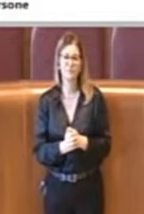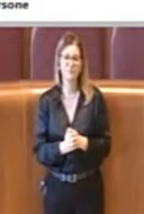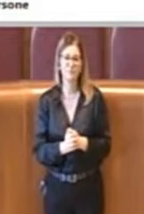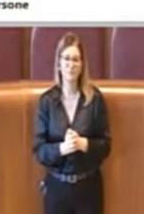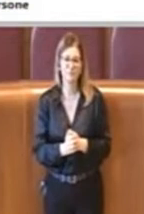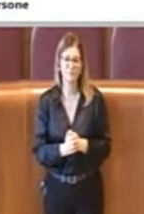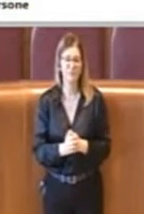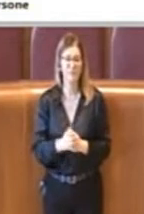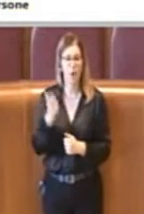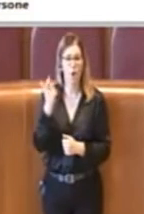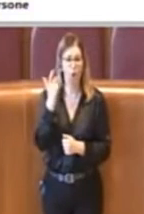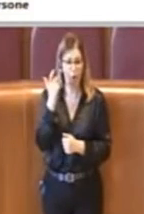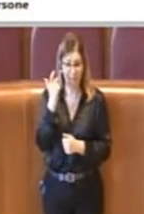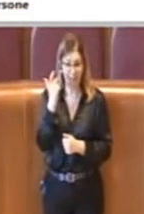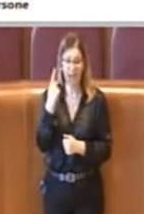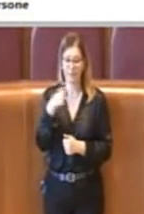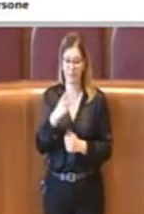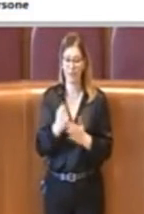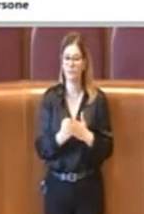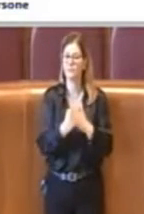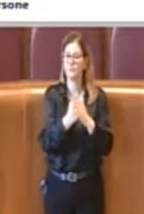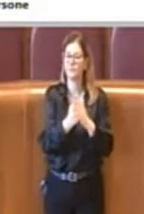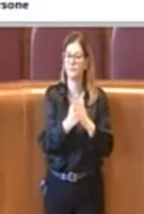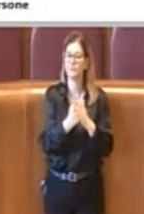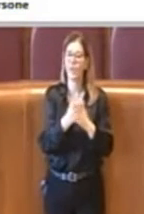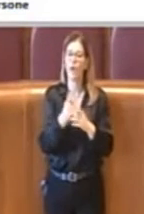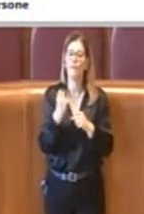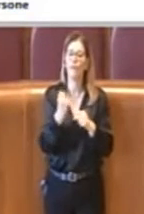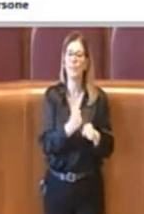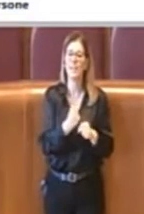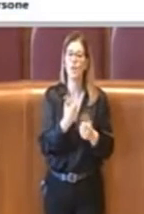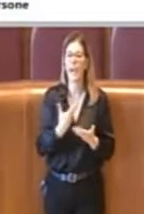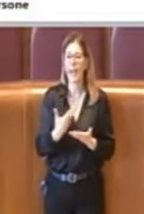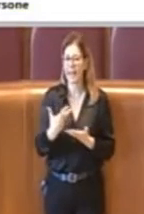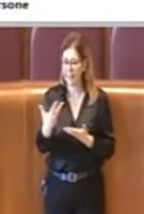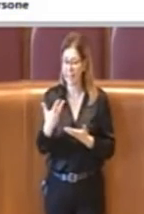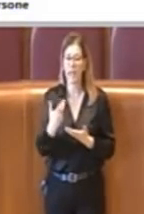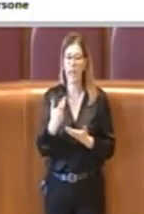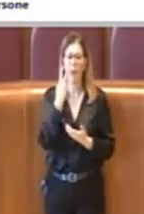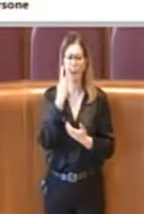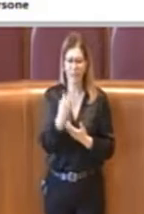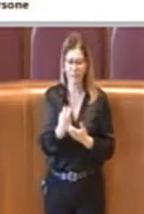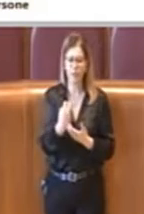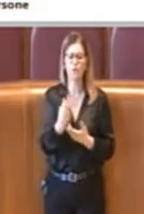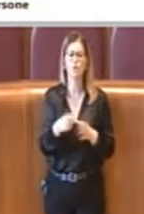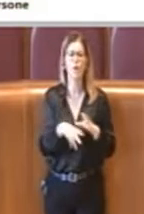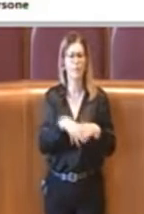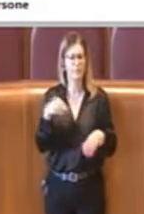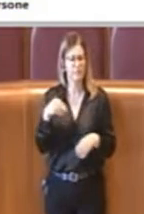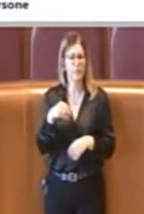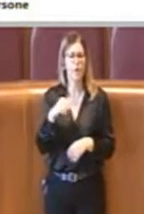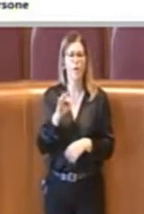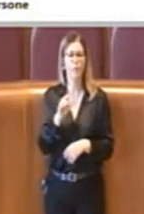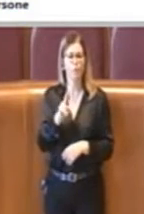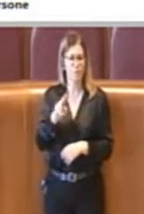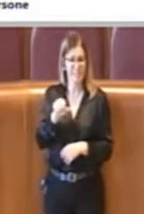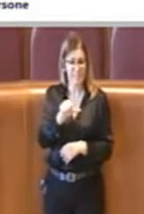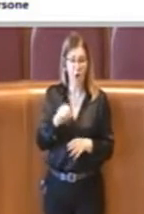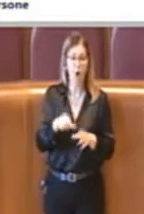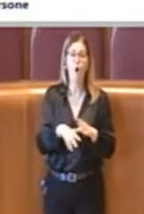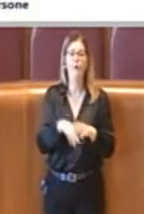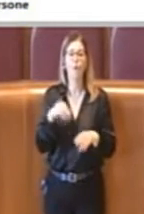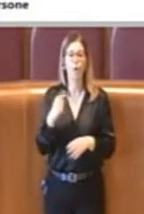a sostegno delle fondazioni liriche ha previsto inoltre che la quota del FUS, quindi Fondo Unico per lo Spettacolo,